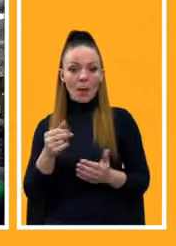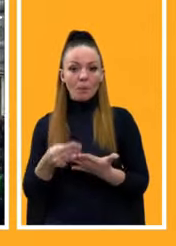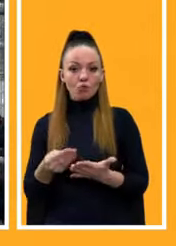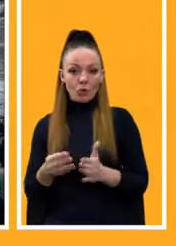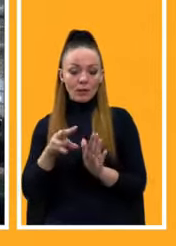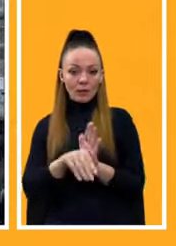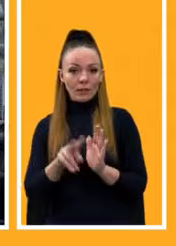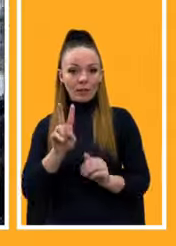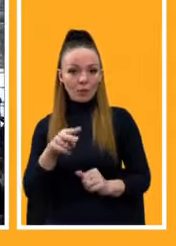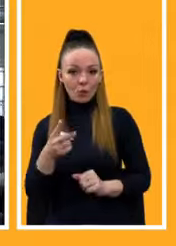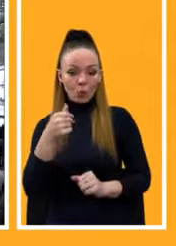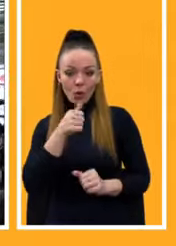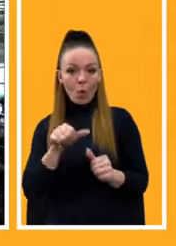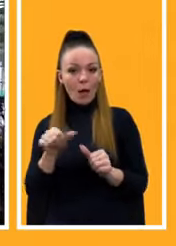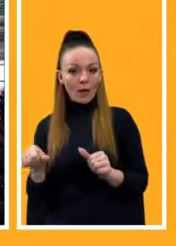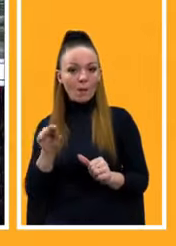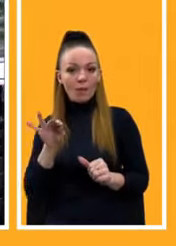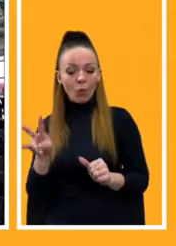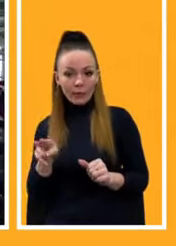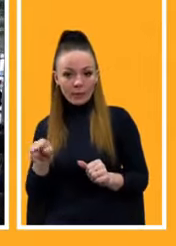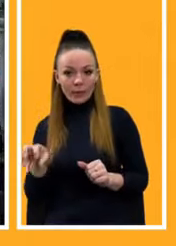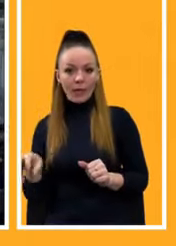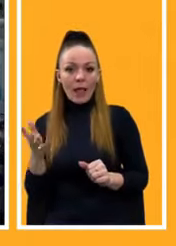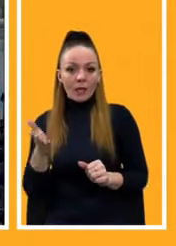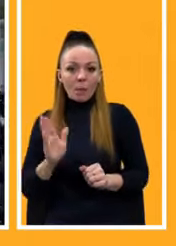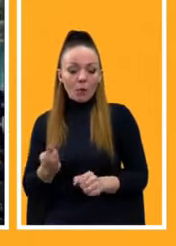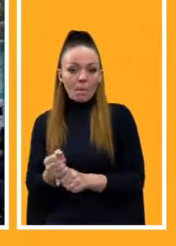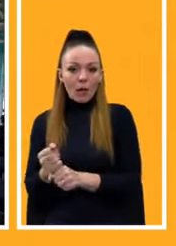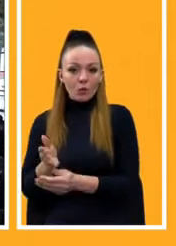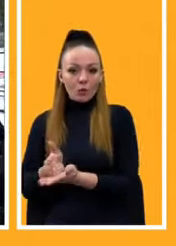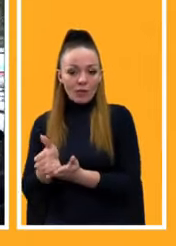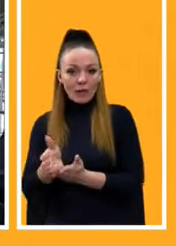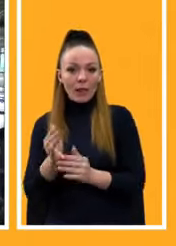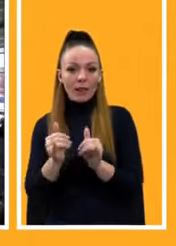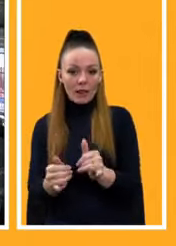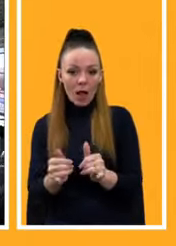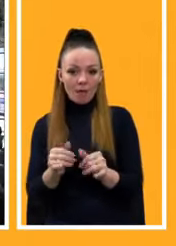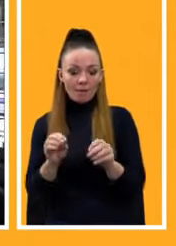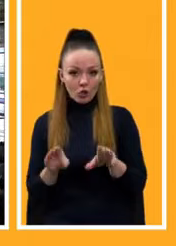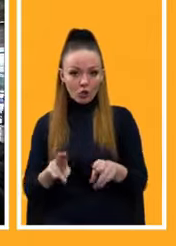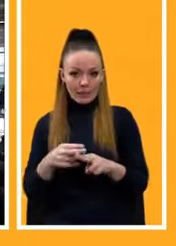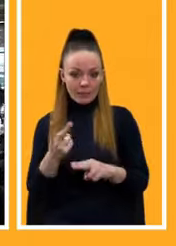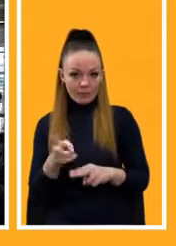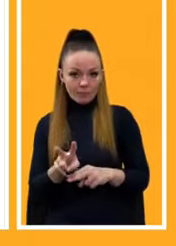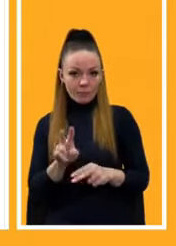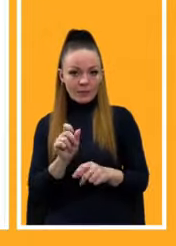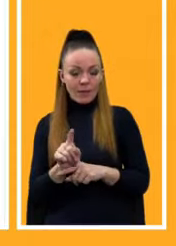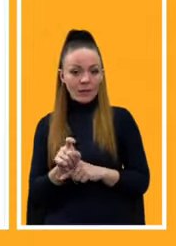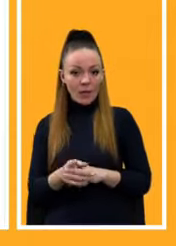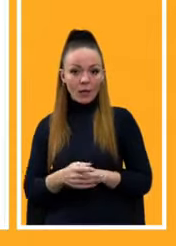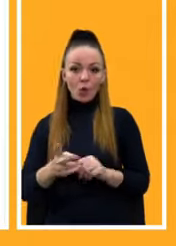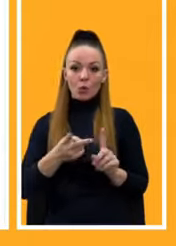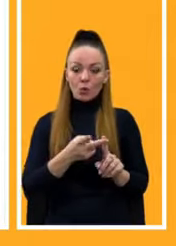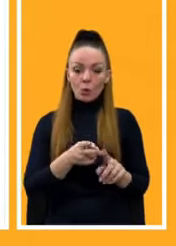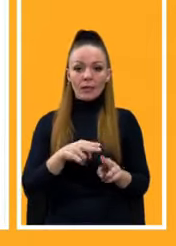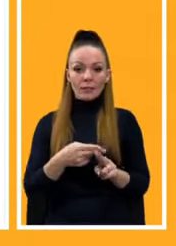Це окремий спеціальний фонд, який буде працювати саме для вирішення цих завдань. Друге – це